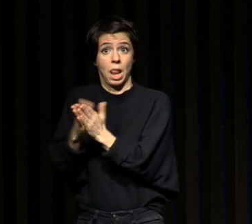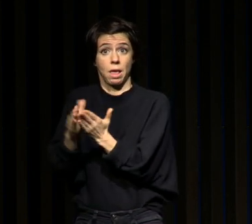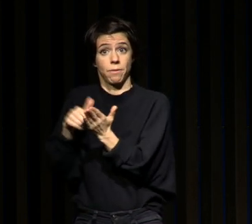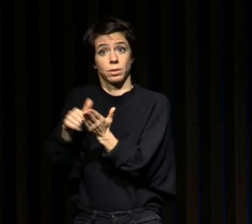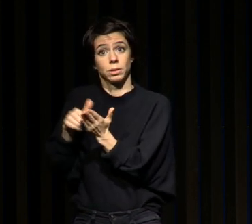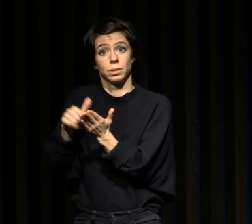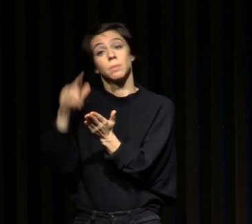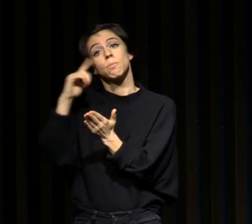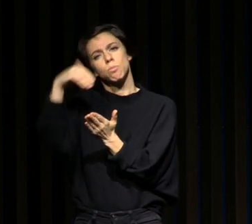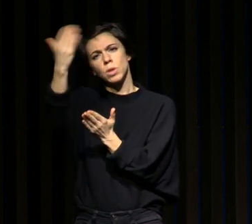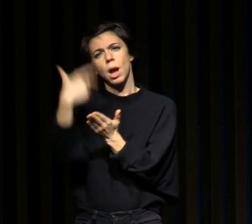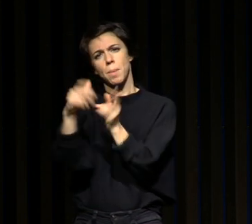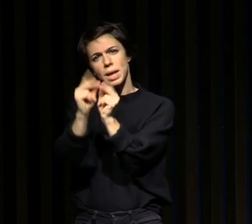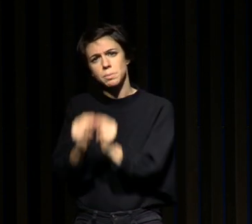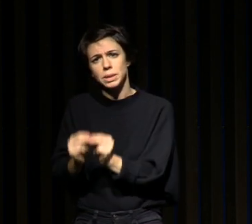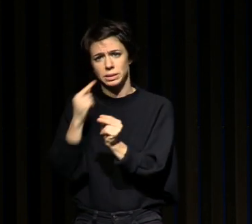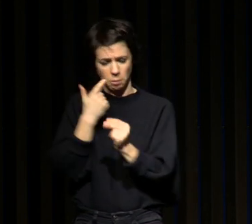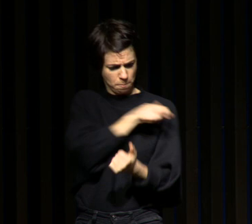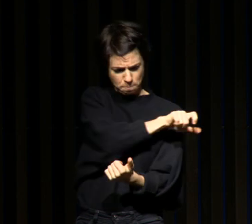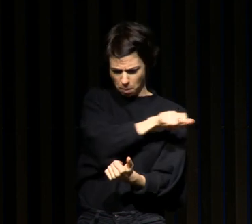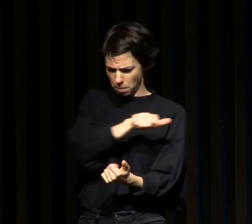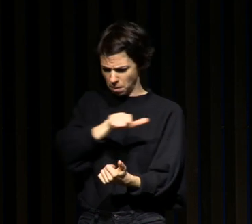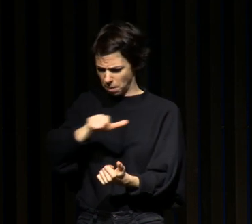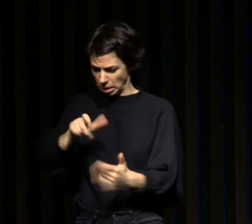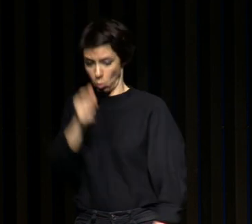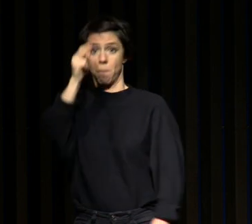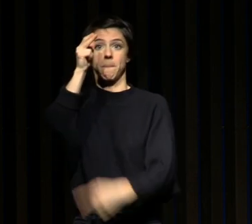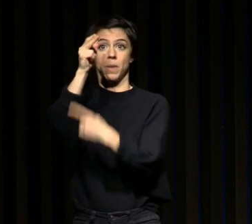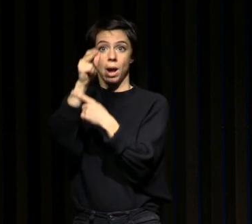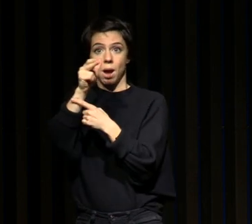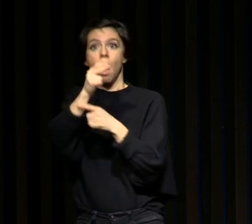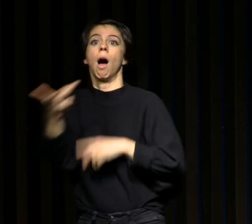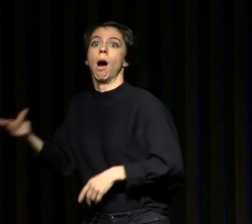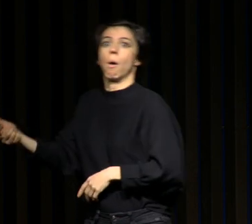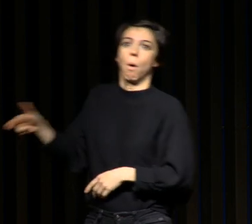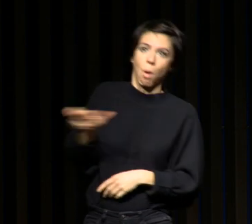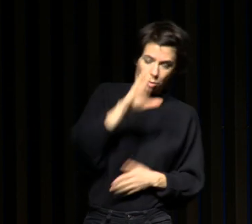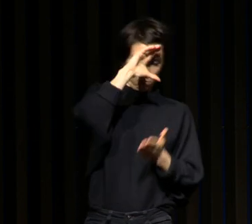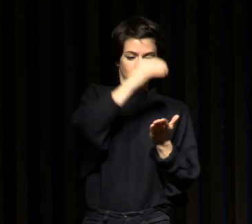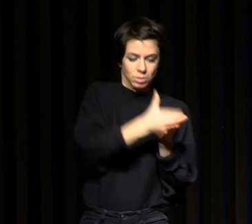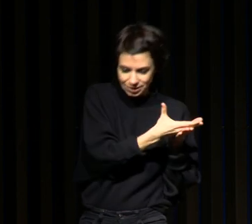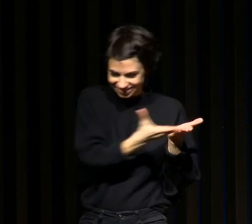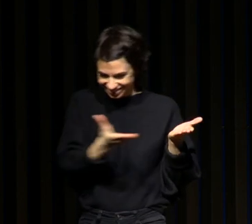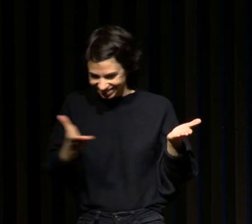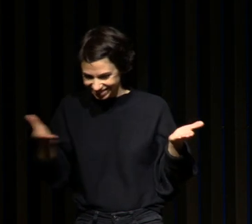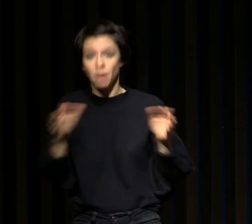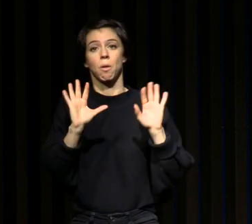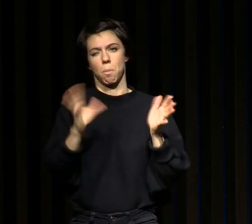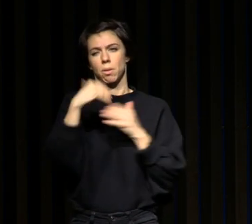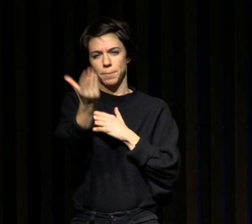de vous expliquer comment est-ce qu'on peut récupérer une meilleure hygiène de sommeil à partir de règles simples comportementales.